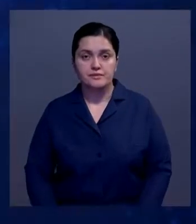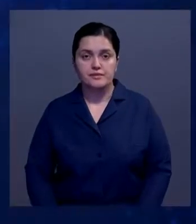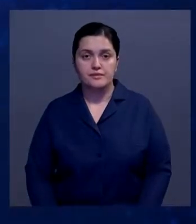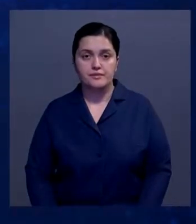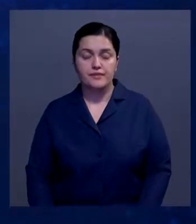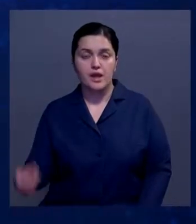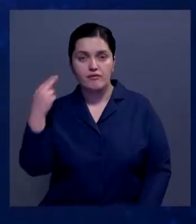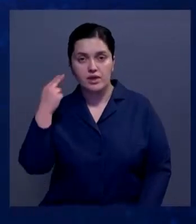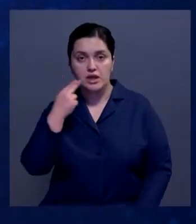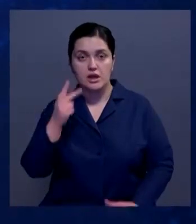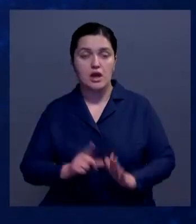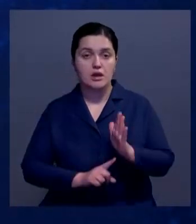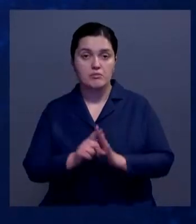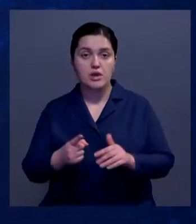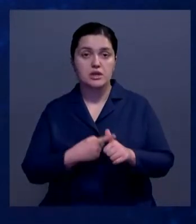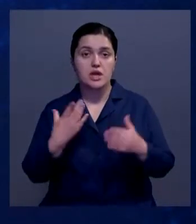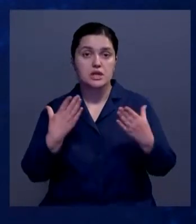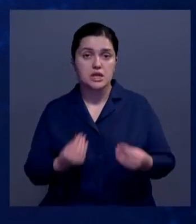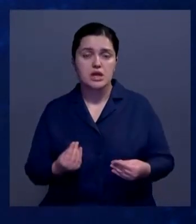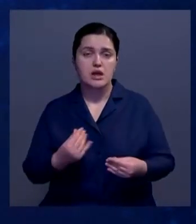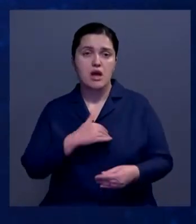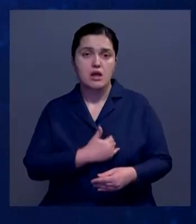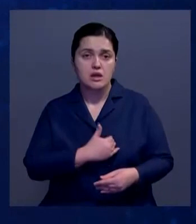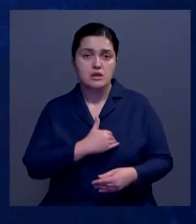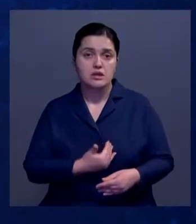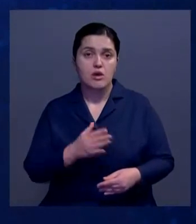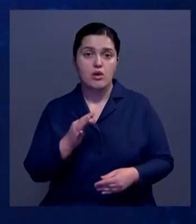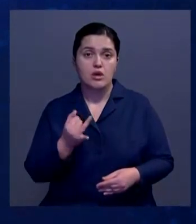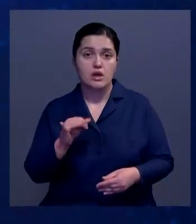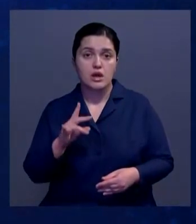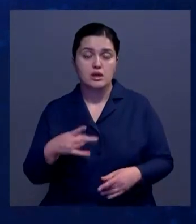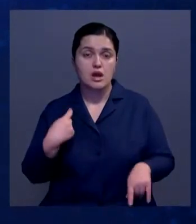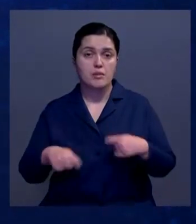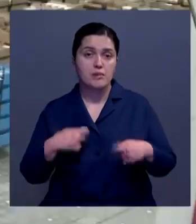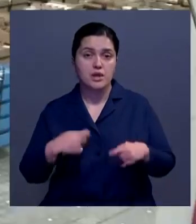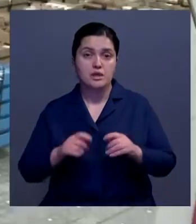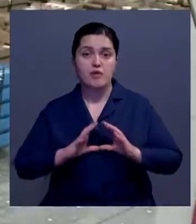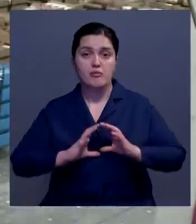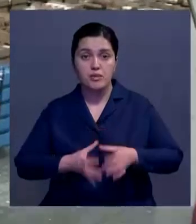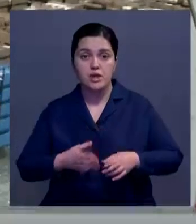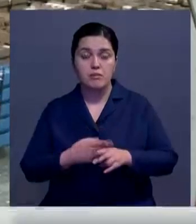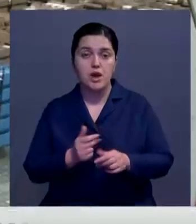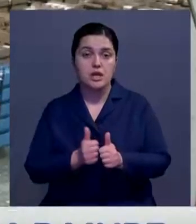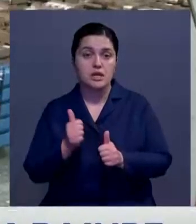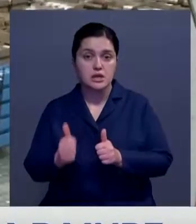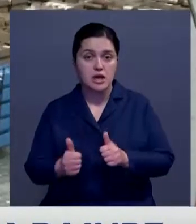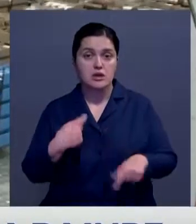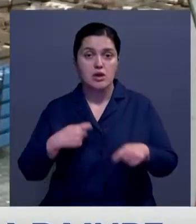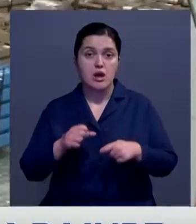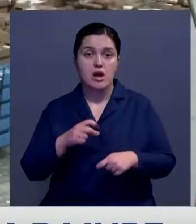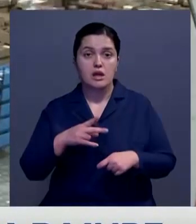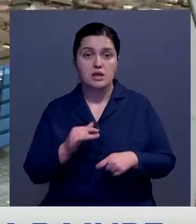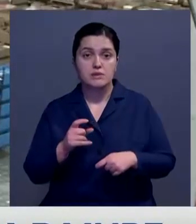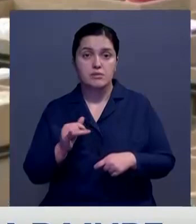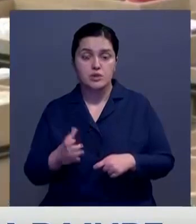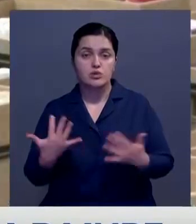В Китае стартовал так называемый «День холостяка» – самая большая онлайн распродажа товаров в мире. Лидер рынка онлайн-торговли